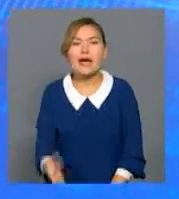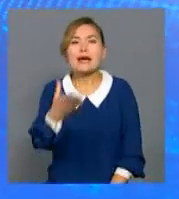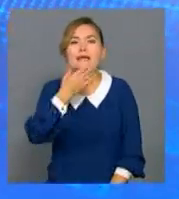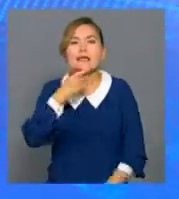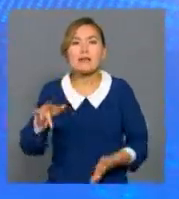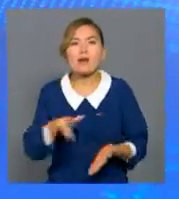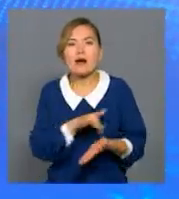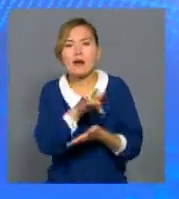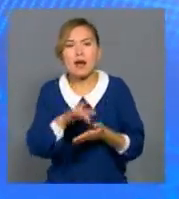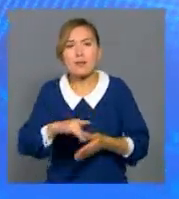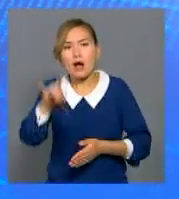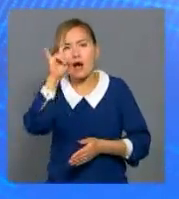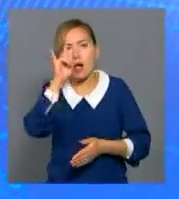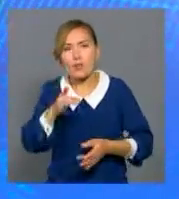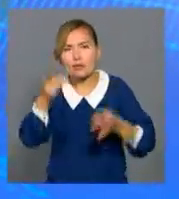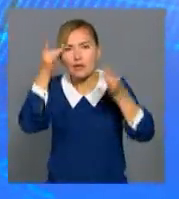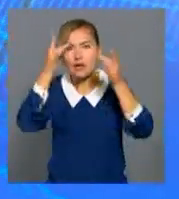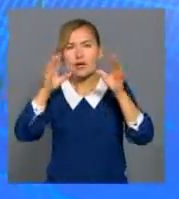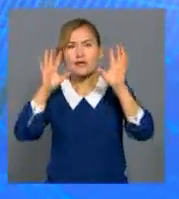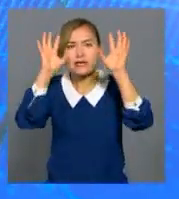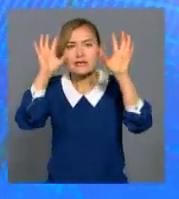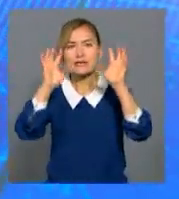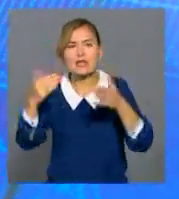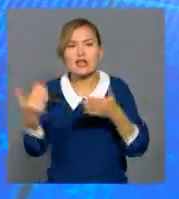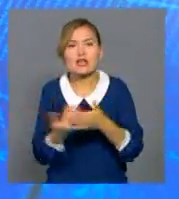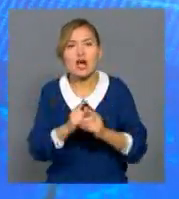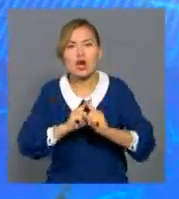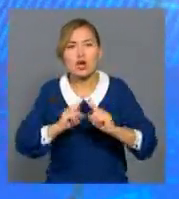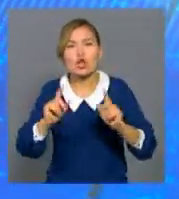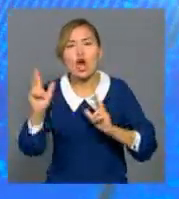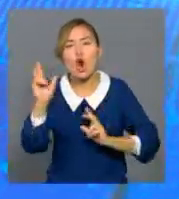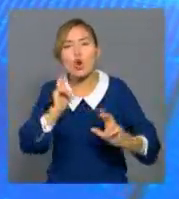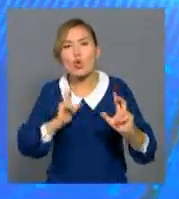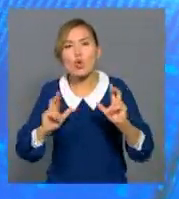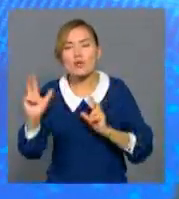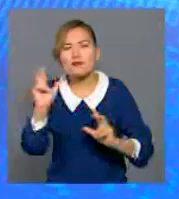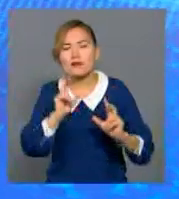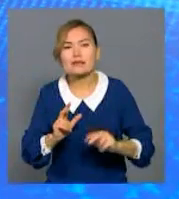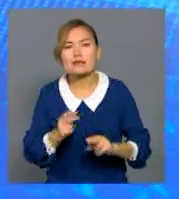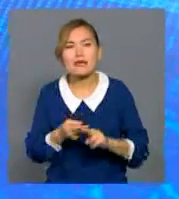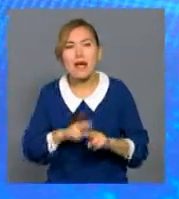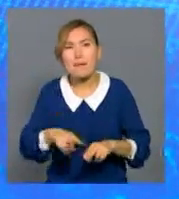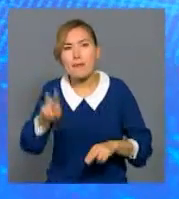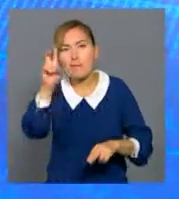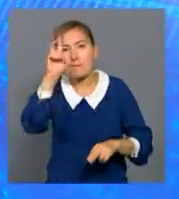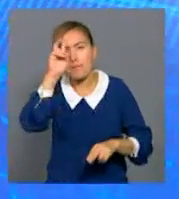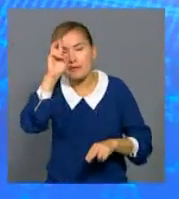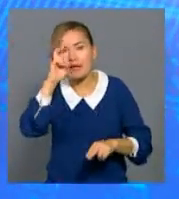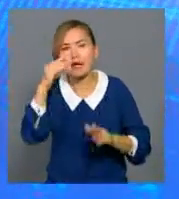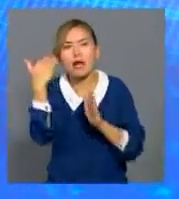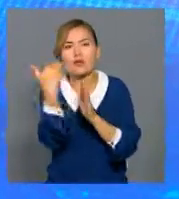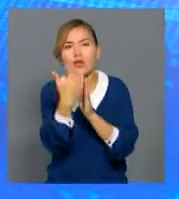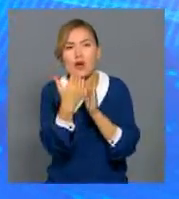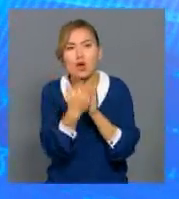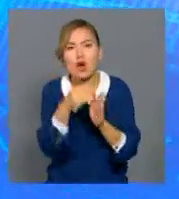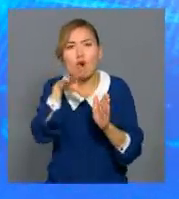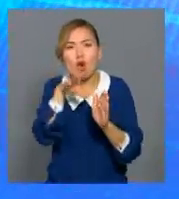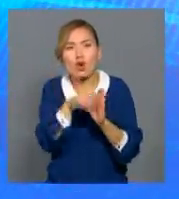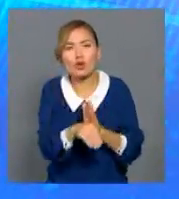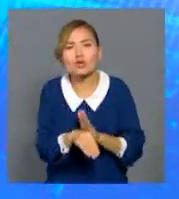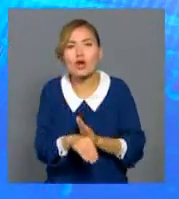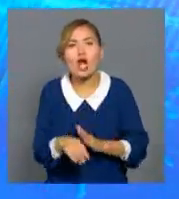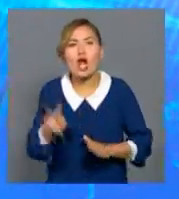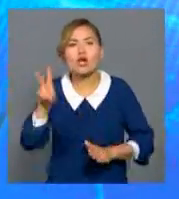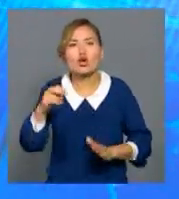Семейдегі Қазақ ғумайнтарлық Зан инновациялық университетіне бейіл мемлекеттік серпін бағдарламасы мен оңтүстік ғобылысынан